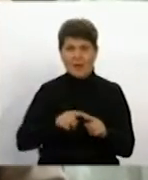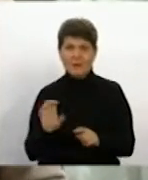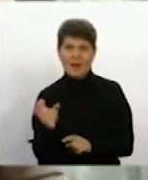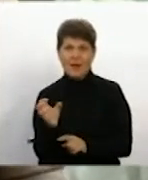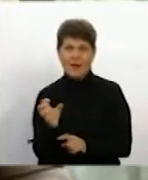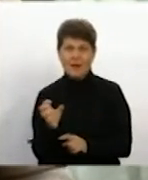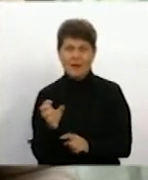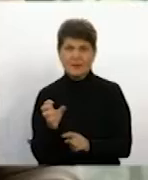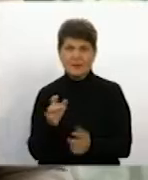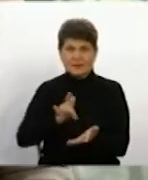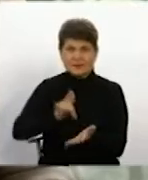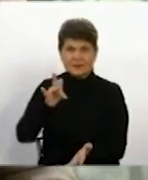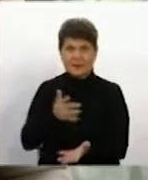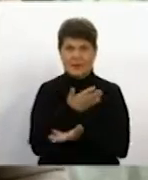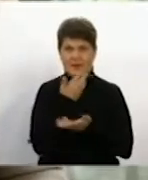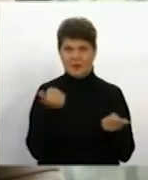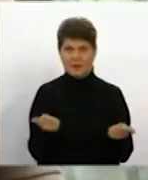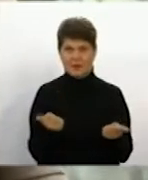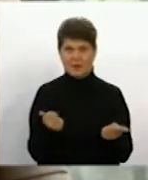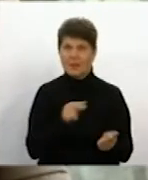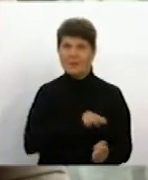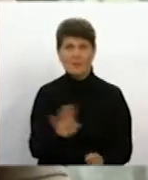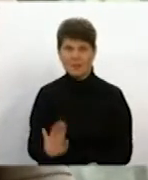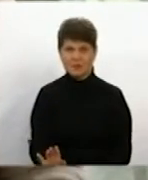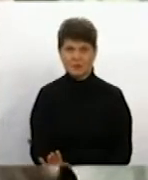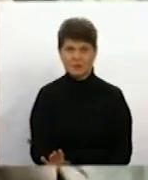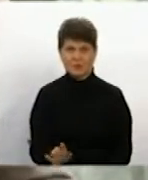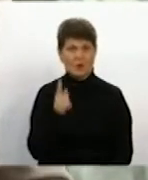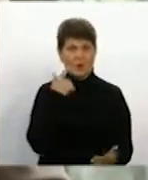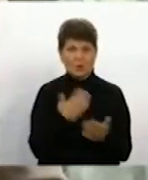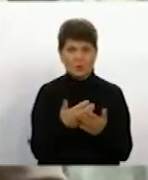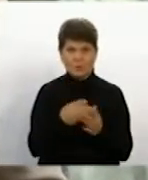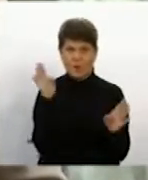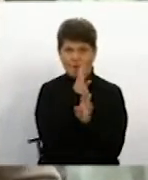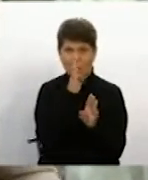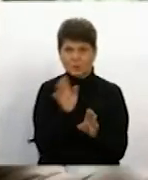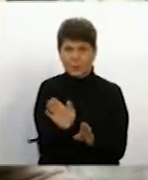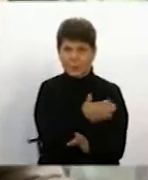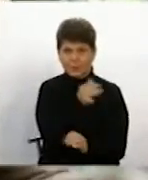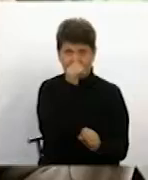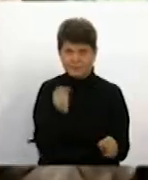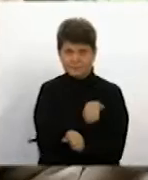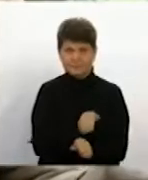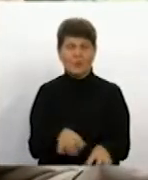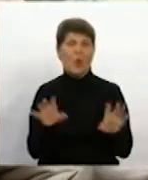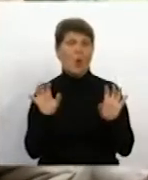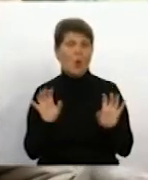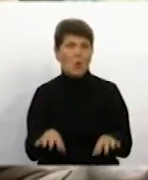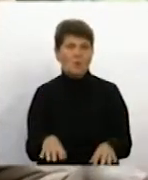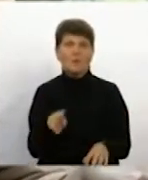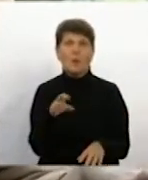він не працюючий. Тобто не можна спустити повітря. І головний по